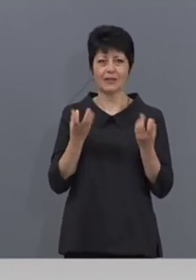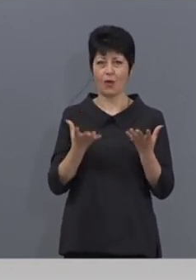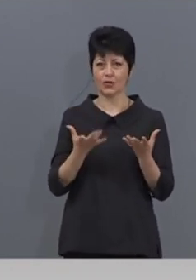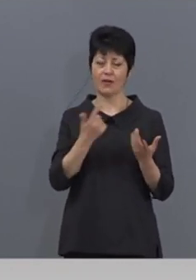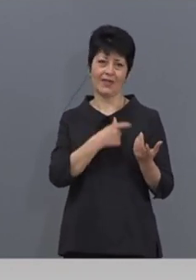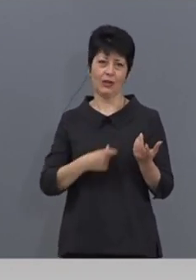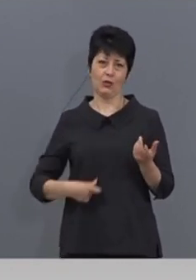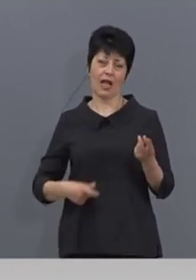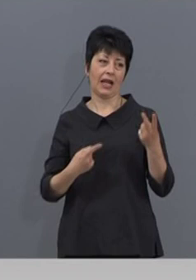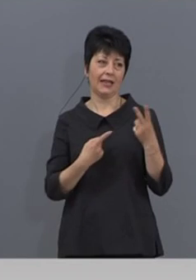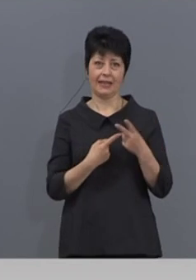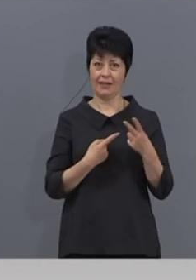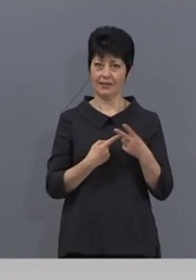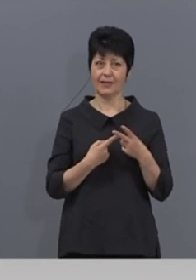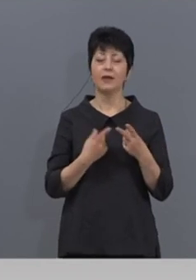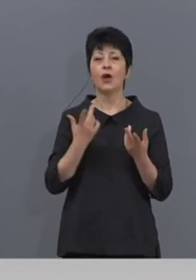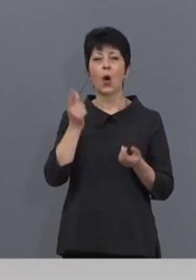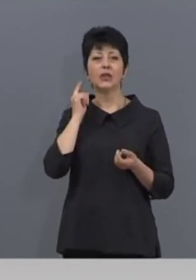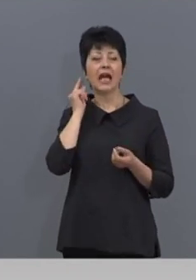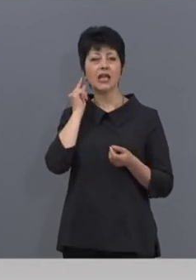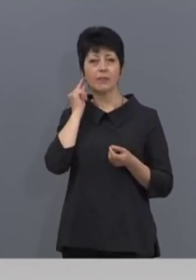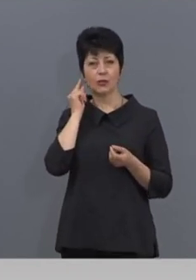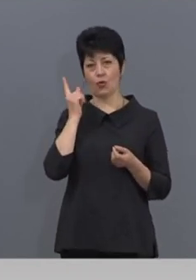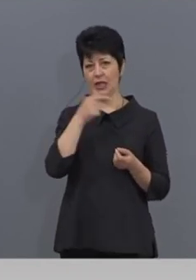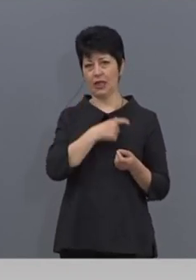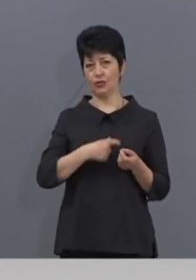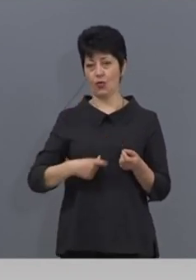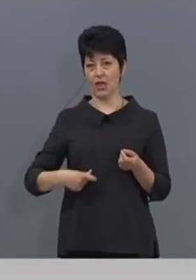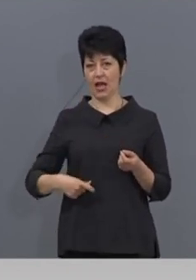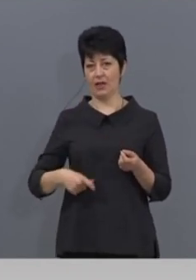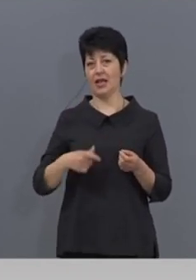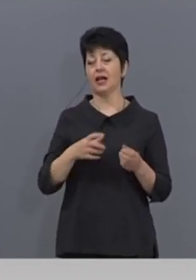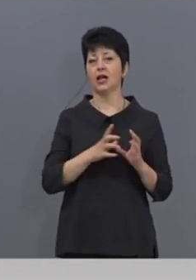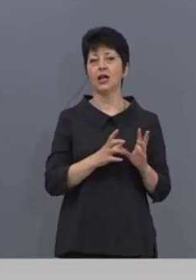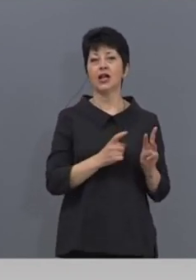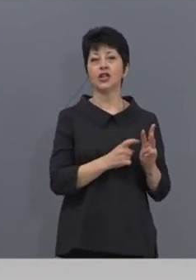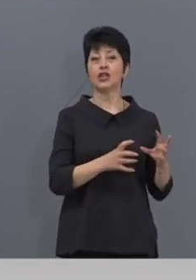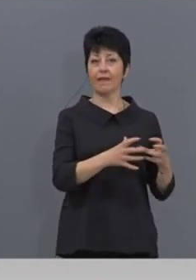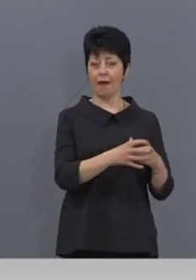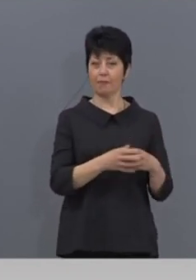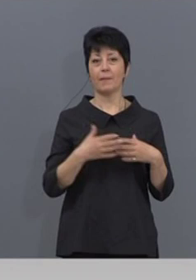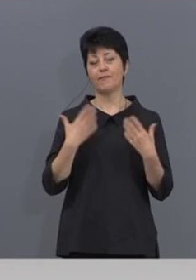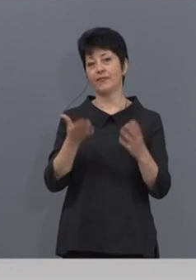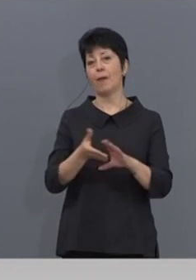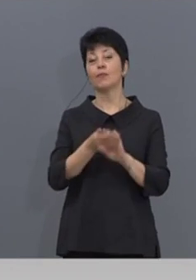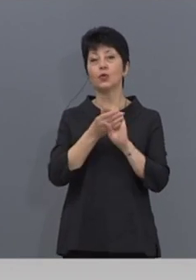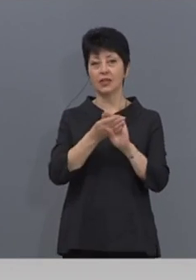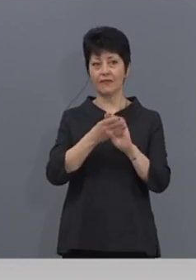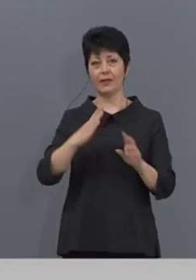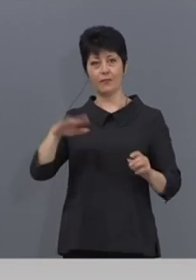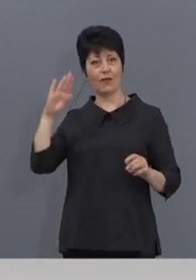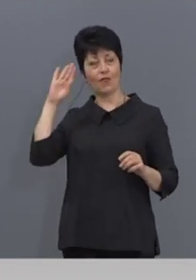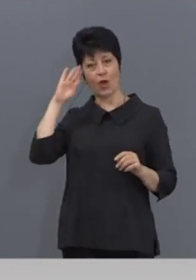национален ефир от името на Националния оперативен щаб и от мое име да поздравя войнослужащите